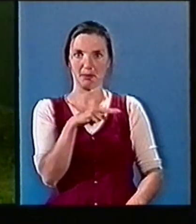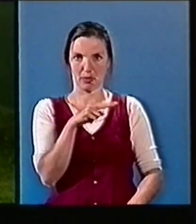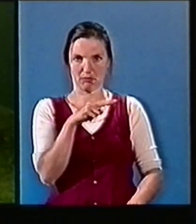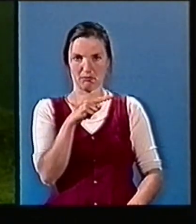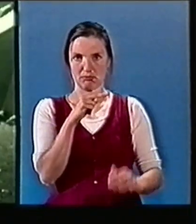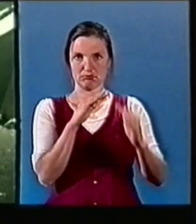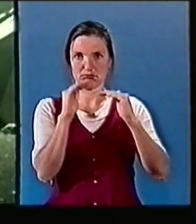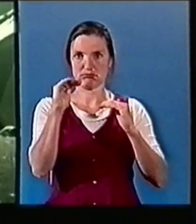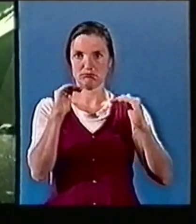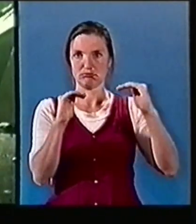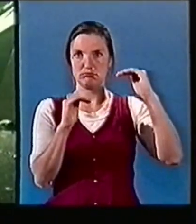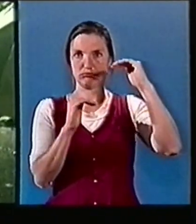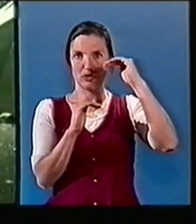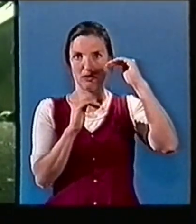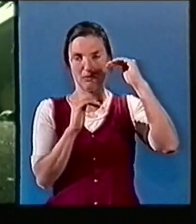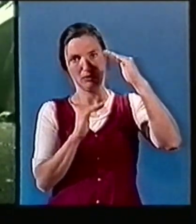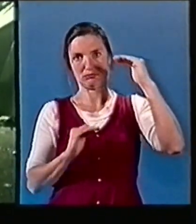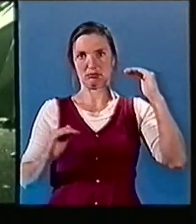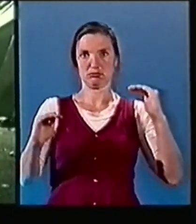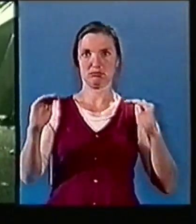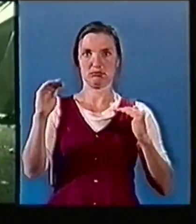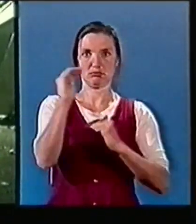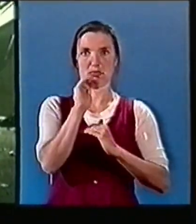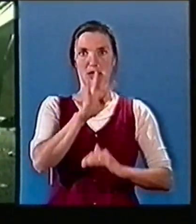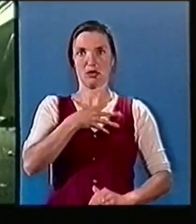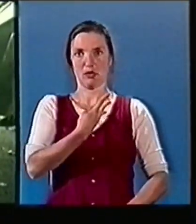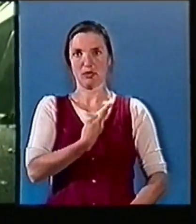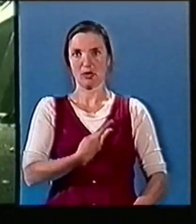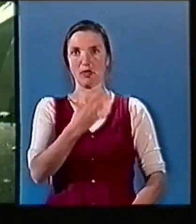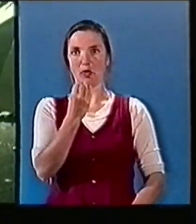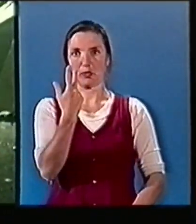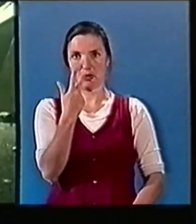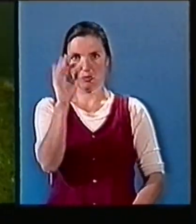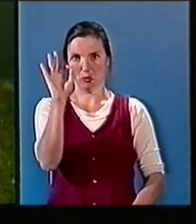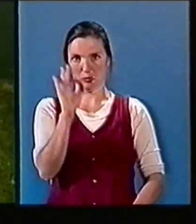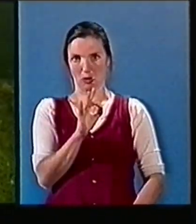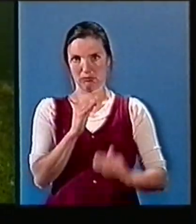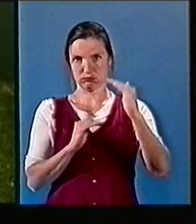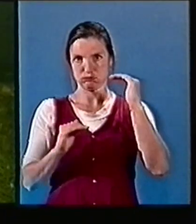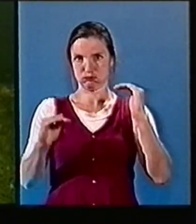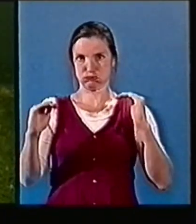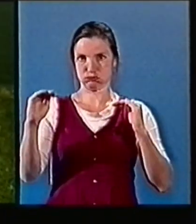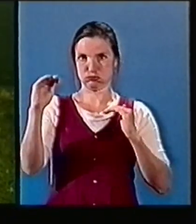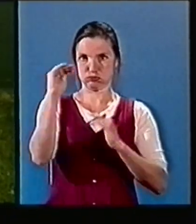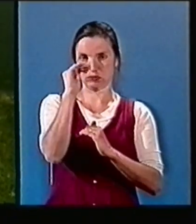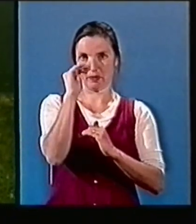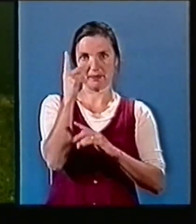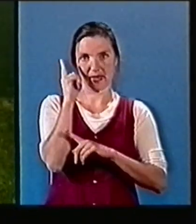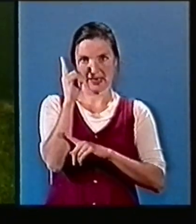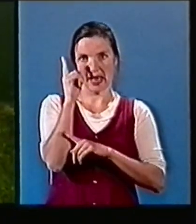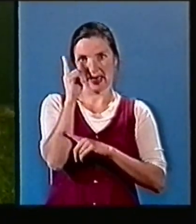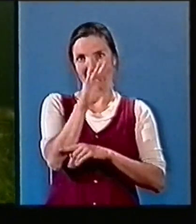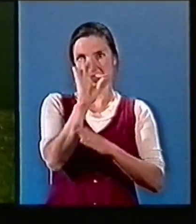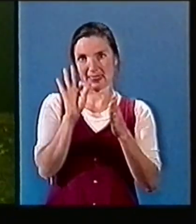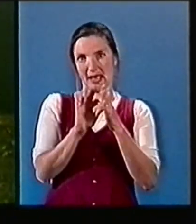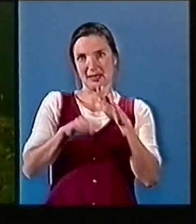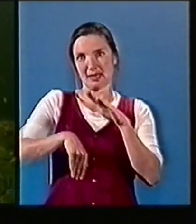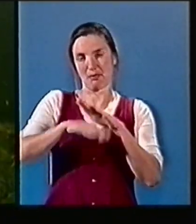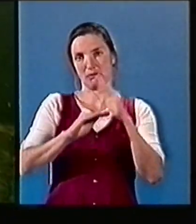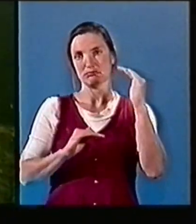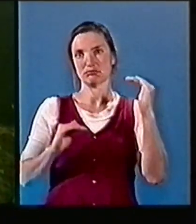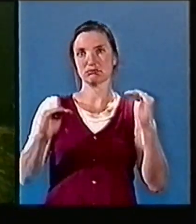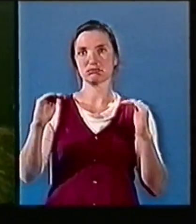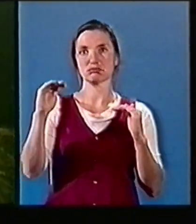passée sous contrôle croate, elle est à 98% peuplée de croates. La loi électorale mise au point par la communauté